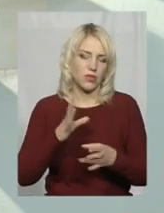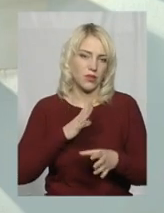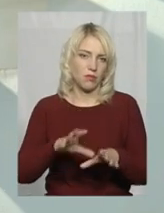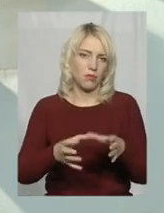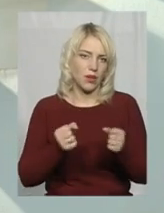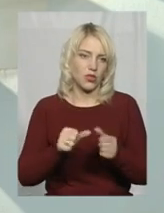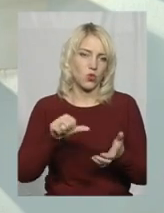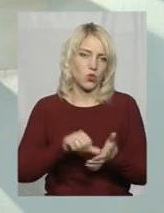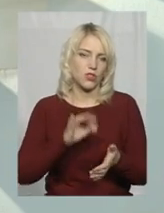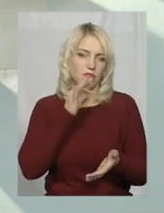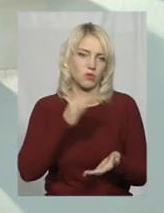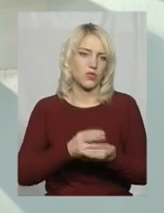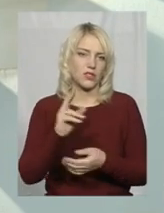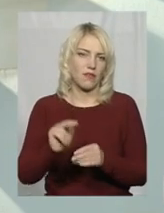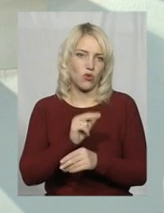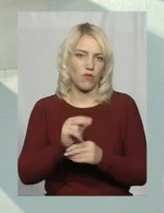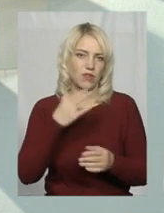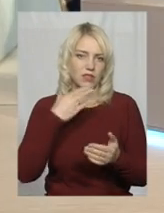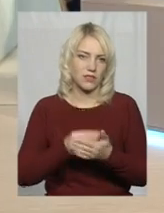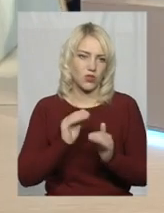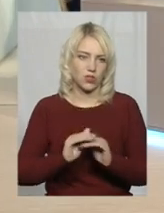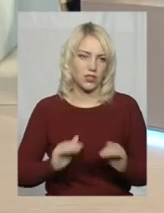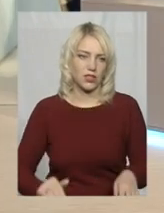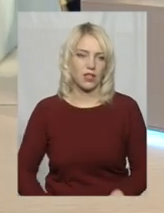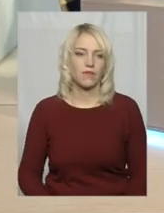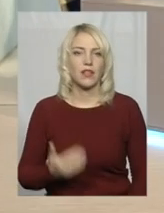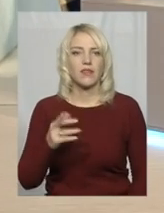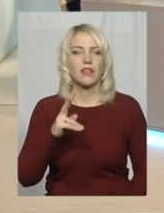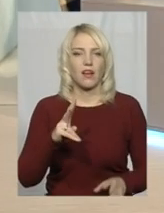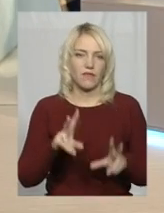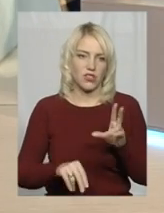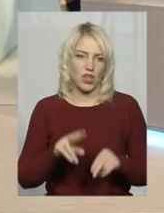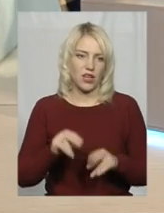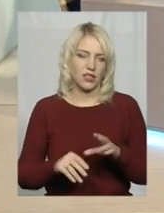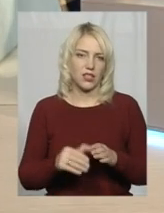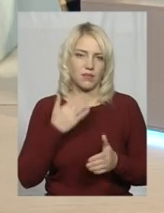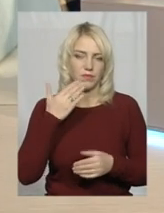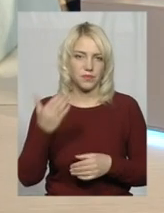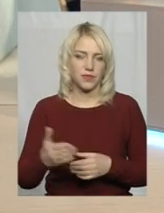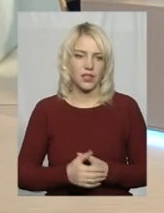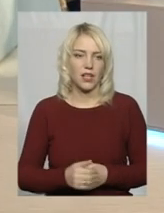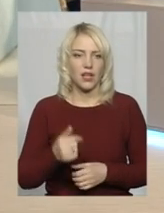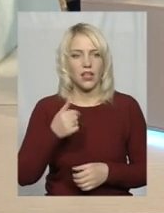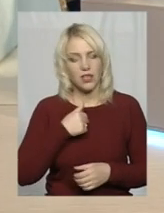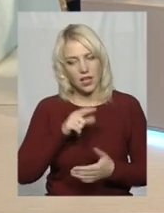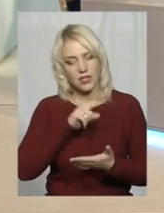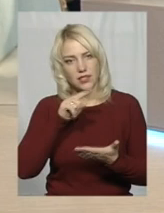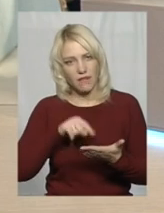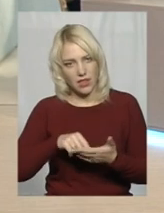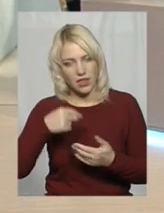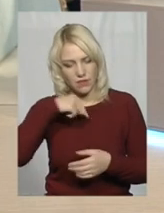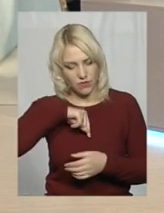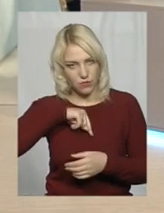і відповідальність за виховання своїх дітей. Ви, як вважаєте, пане Ігоре? Я задавав собі це